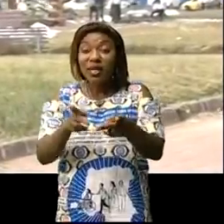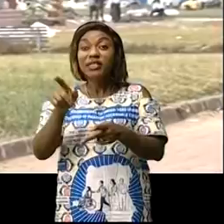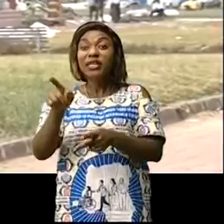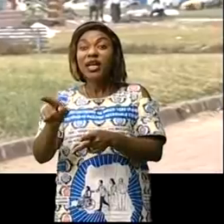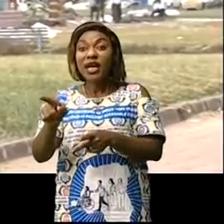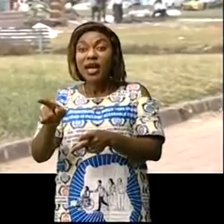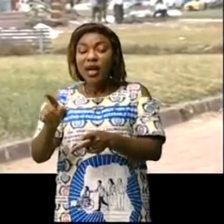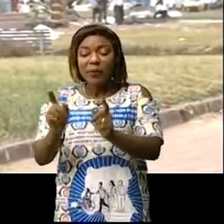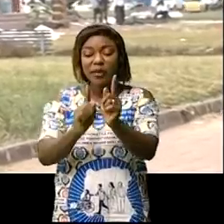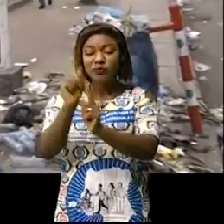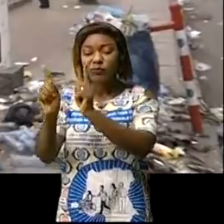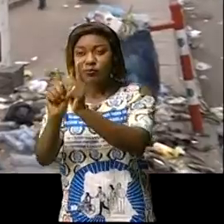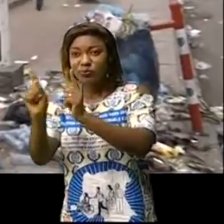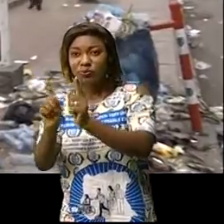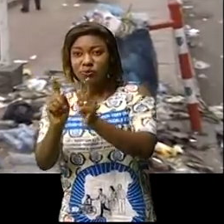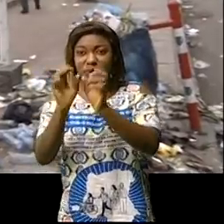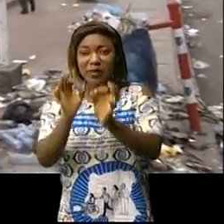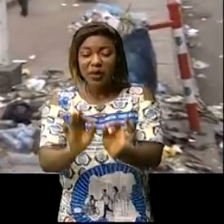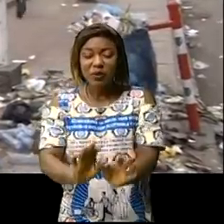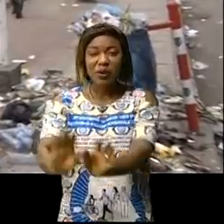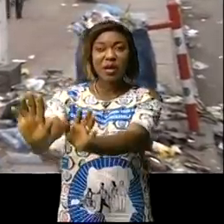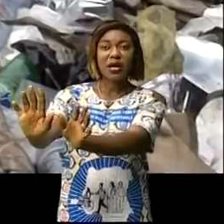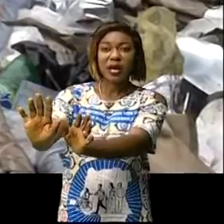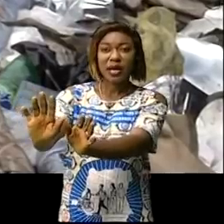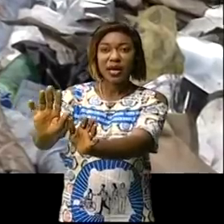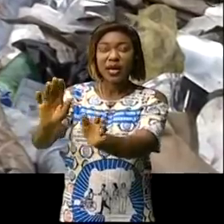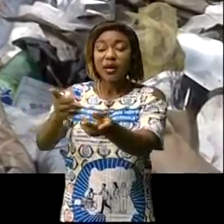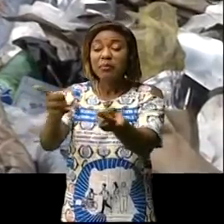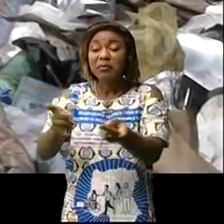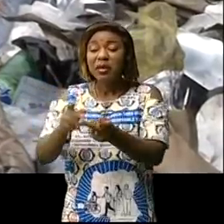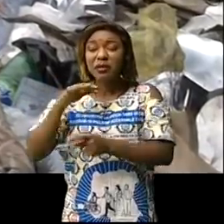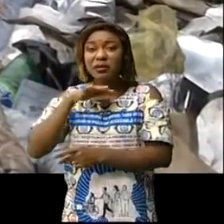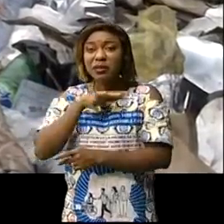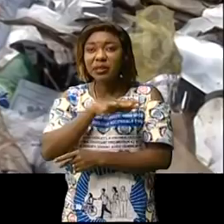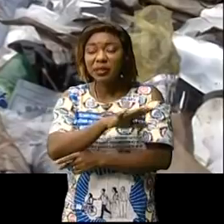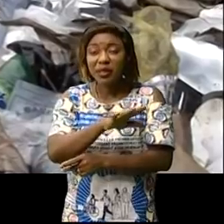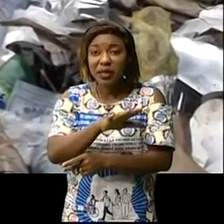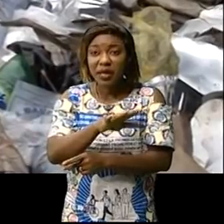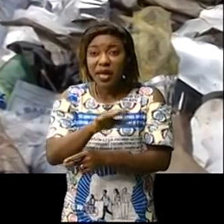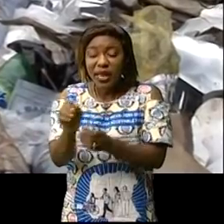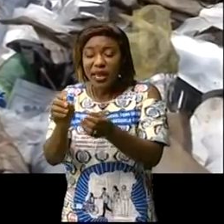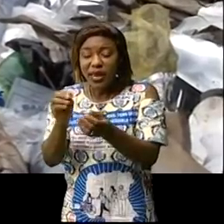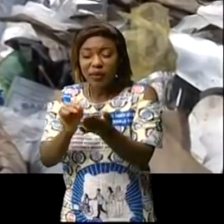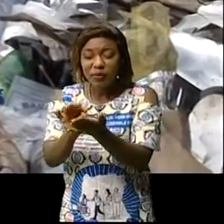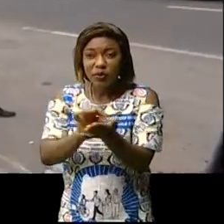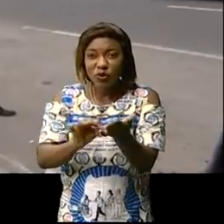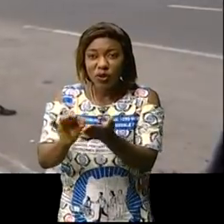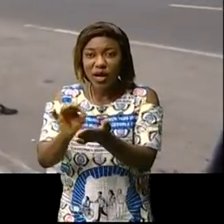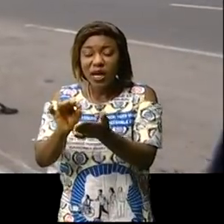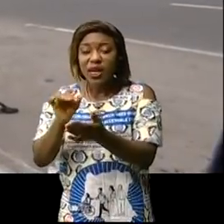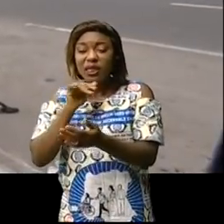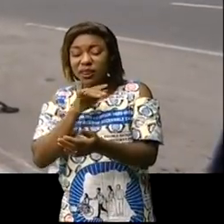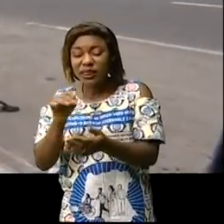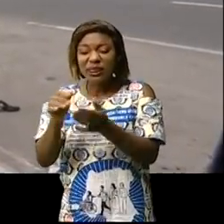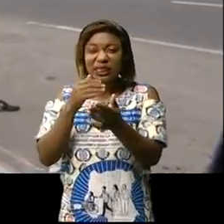par les fleurs naturelles a cédé sa place au dépotoir les pelouses sont envahies par les feuilles sauvages et les sachets les